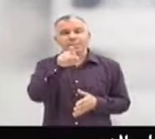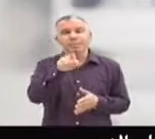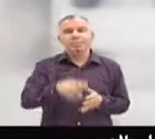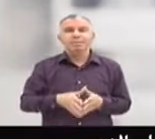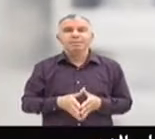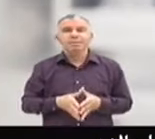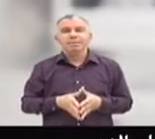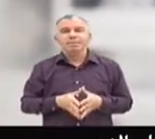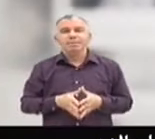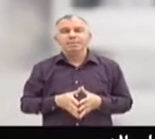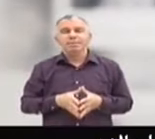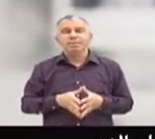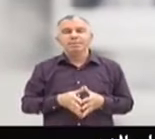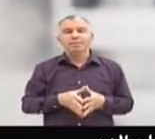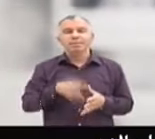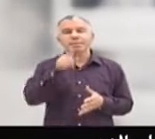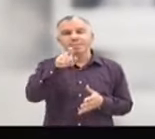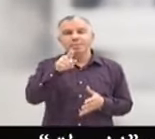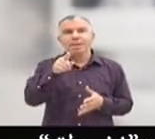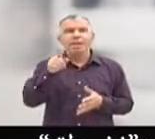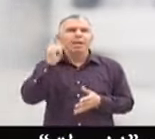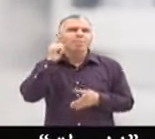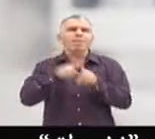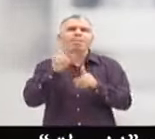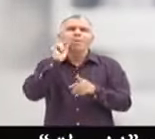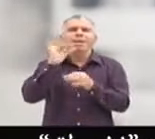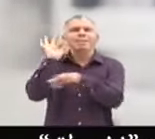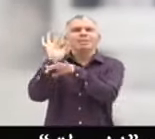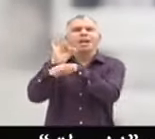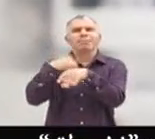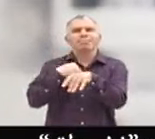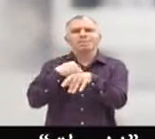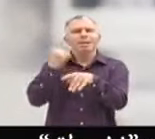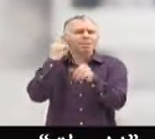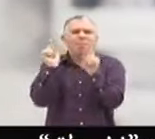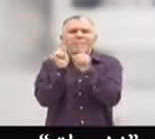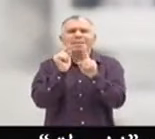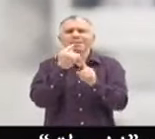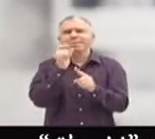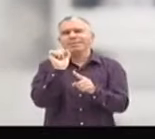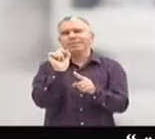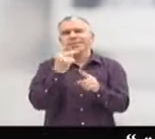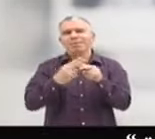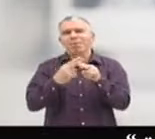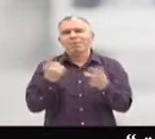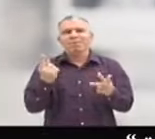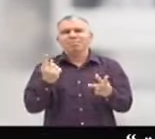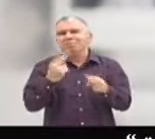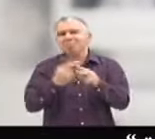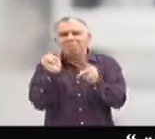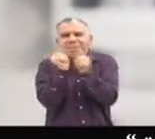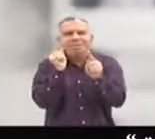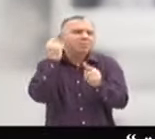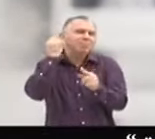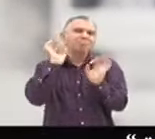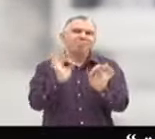mots que mon père avante. Il y en a un qui fait tout le temps que j'adore, c'est ZINTA. Ça ne veut rien dire.